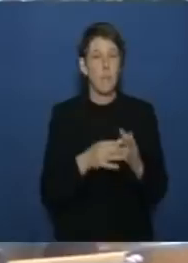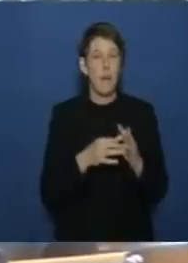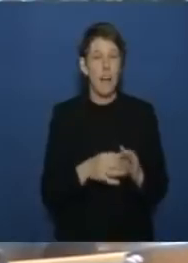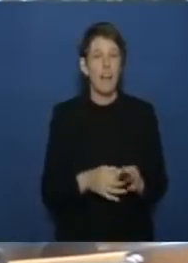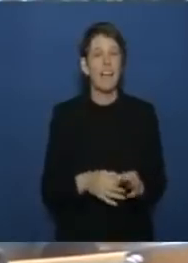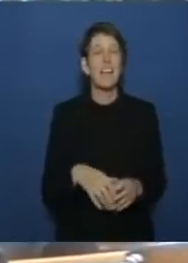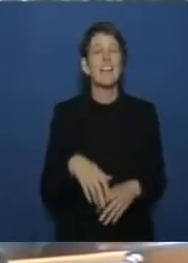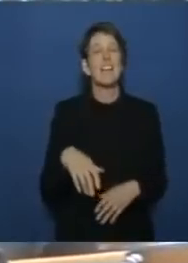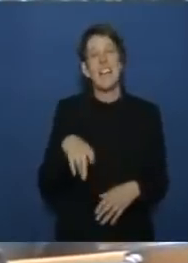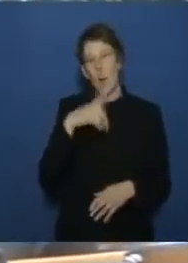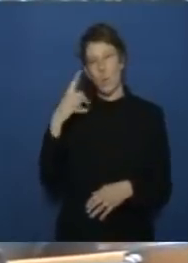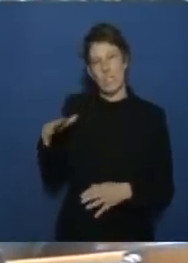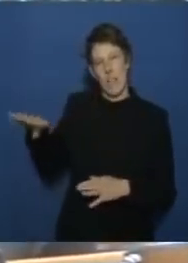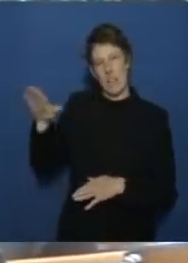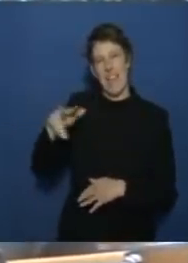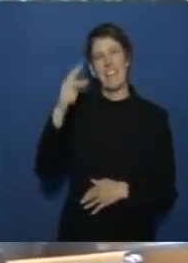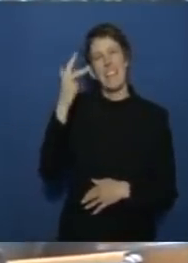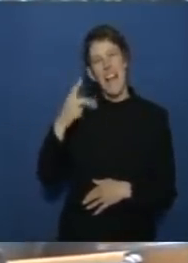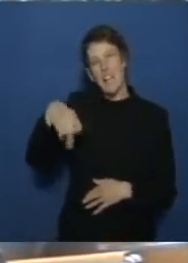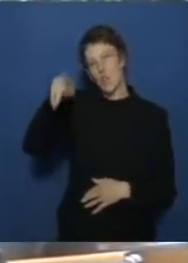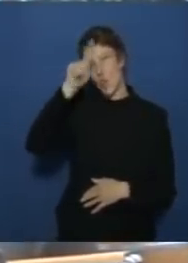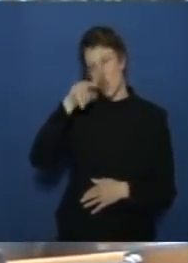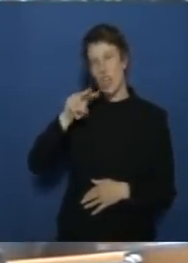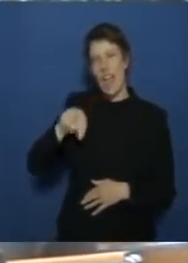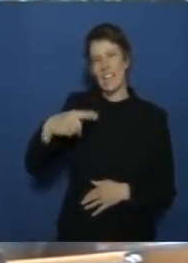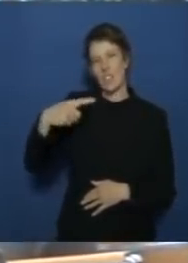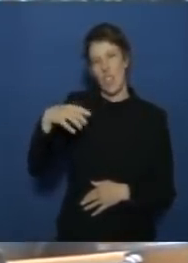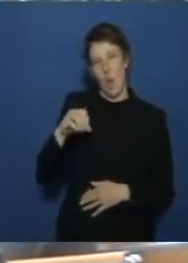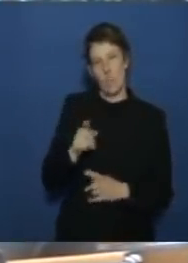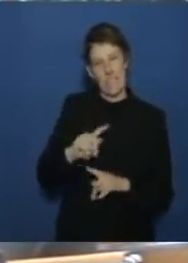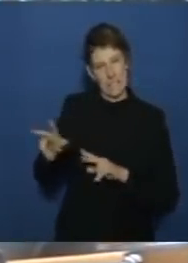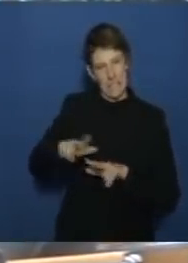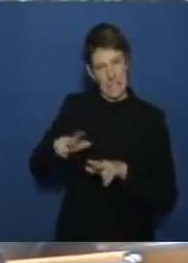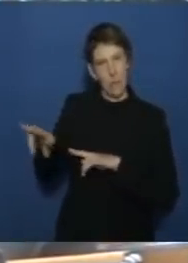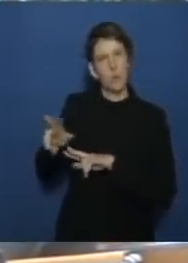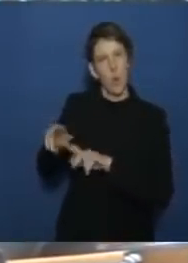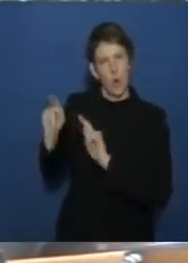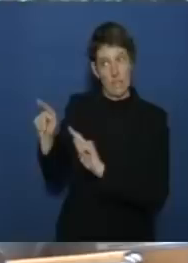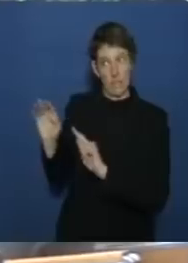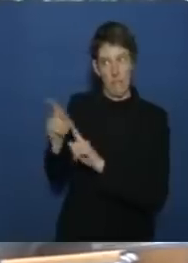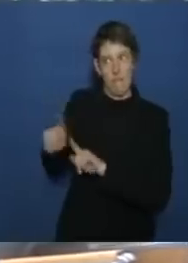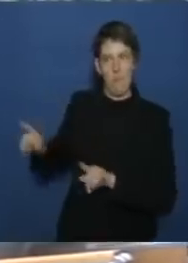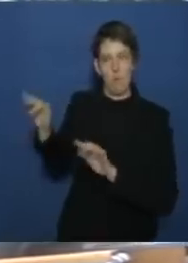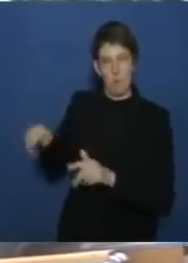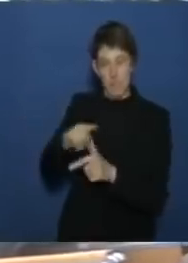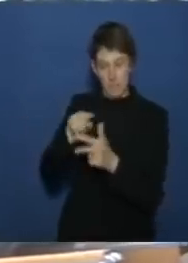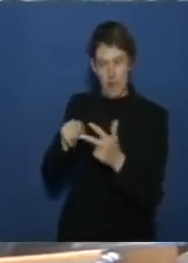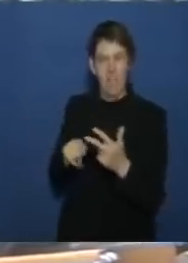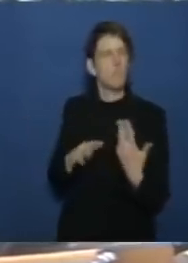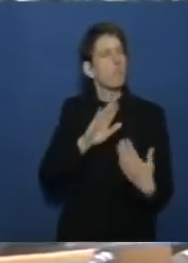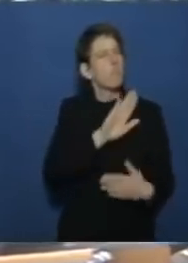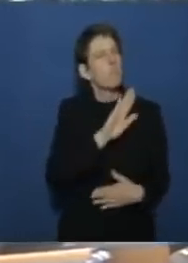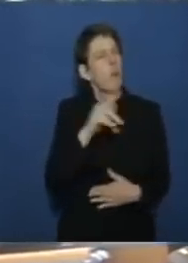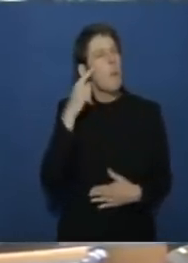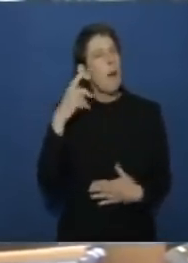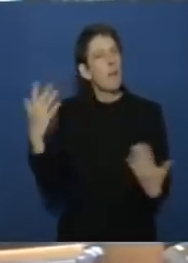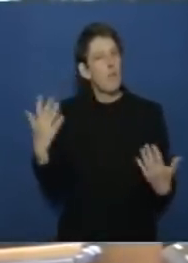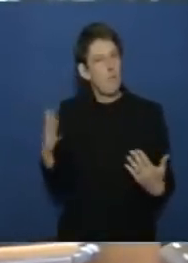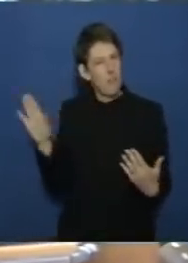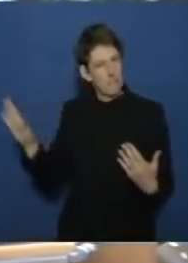ngeos in russland und zwar wie bewertet die kanzlerin diesen verbot